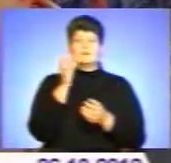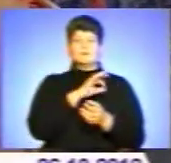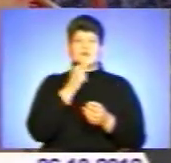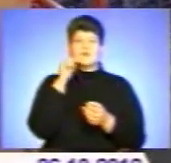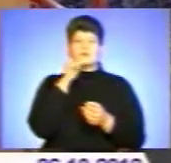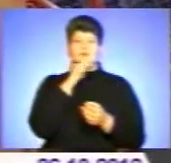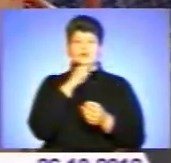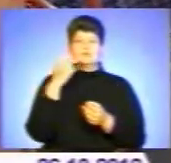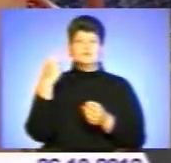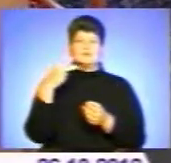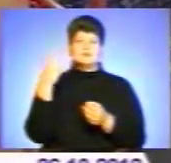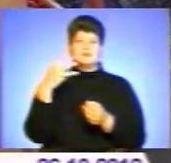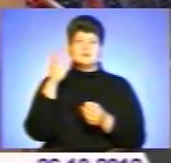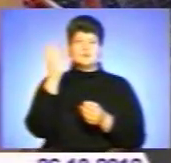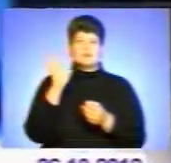% енергії.